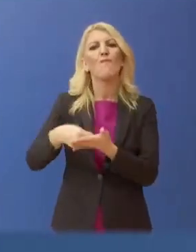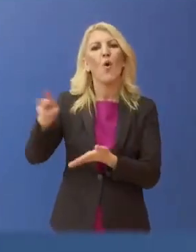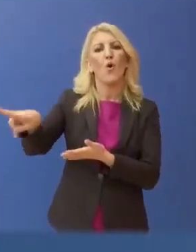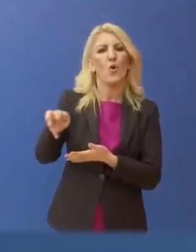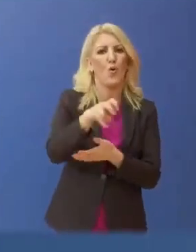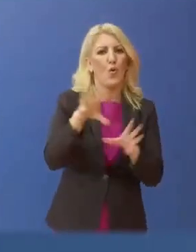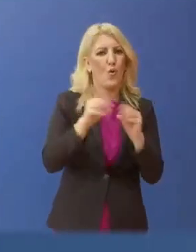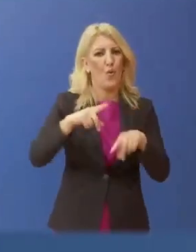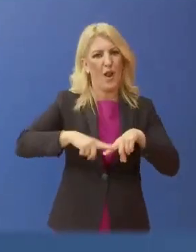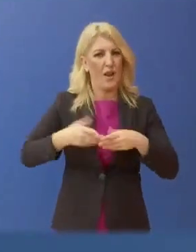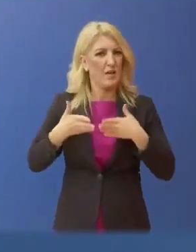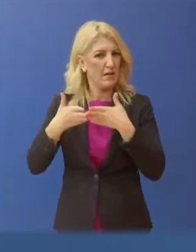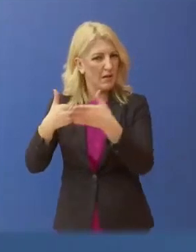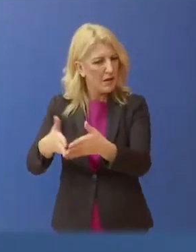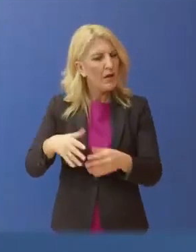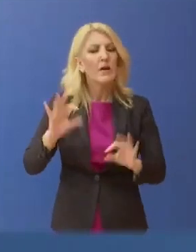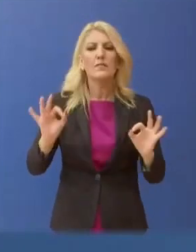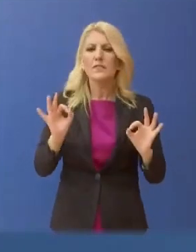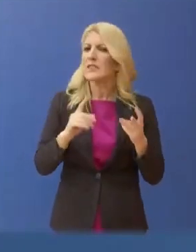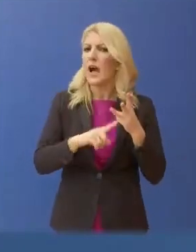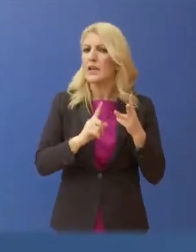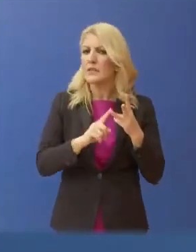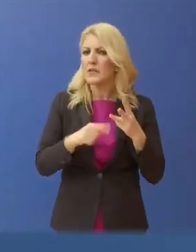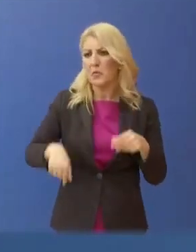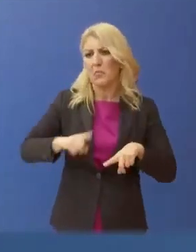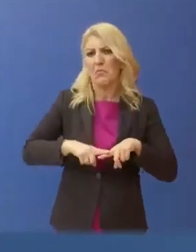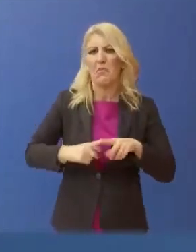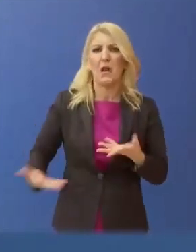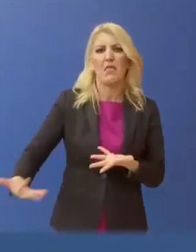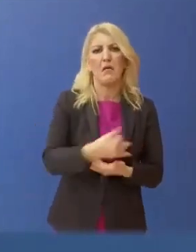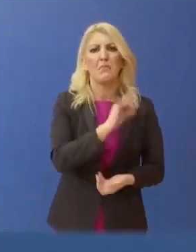ελληνικό δημόσιο να αποκομίζει περισσότερα χρήματα σε σχέση με το παρελθόν.